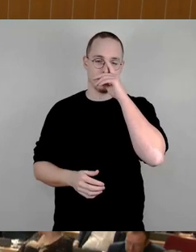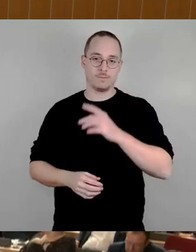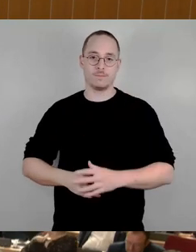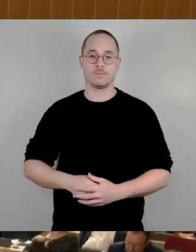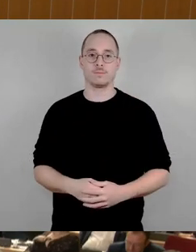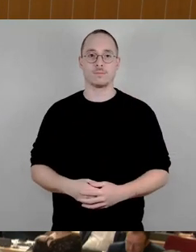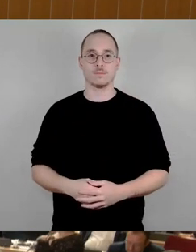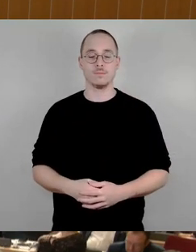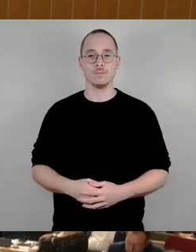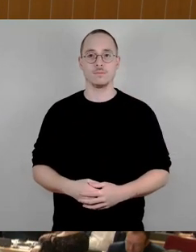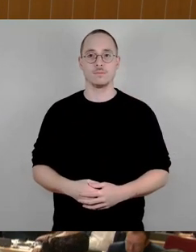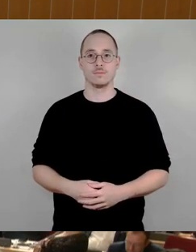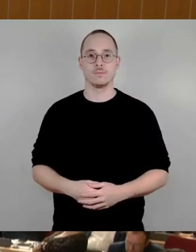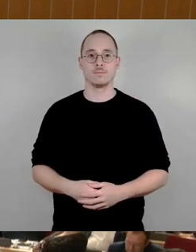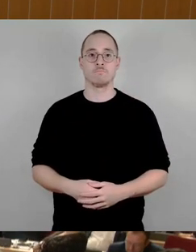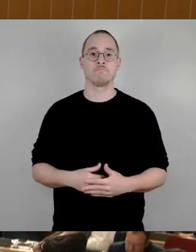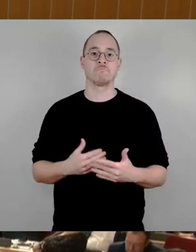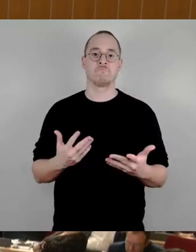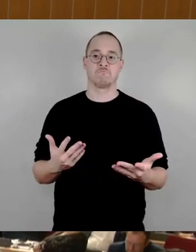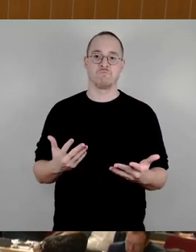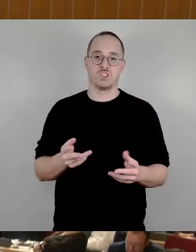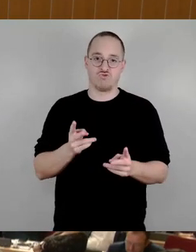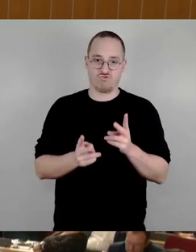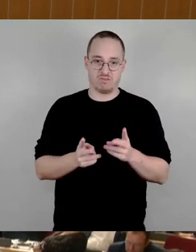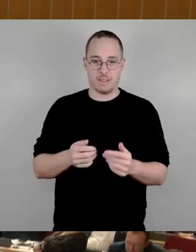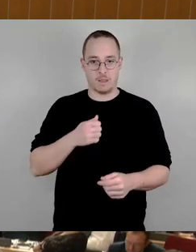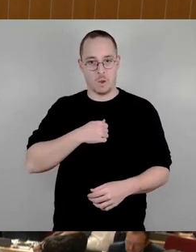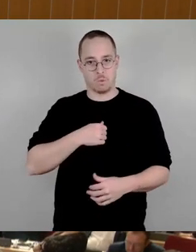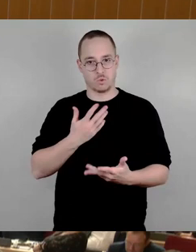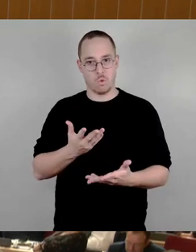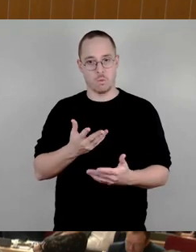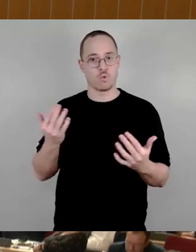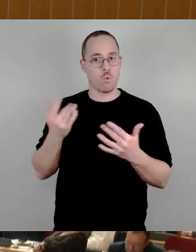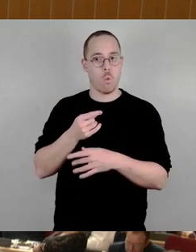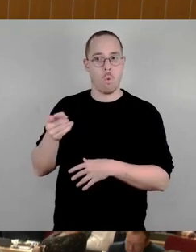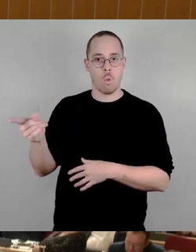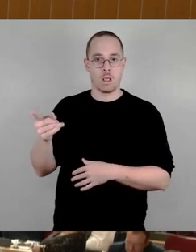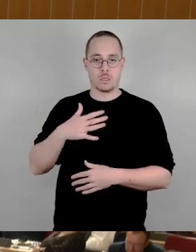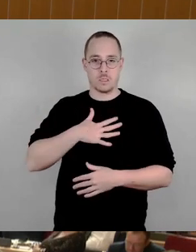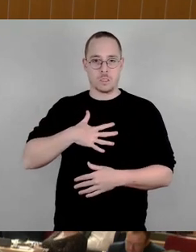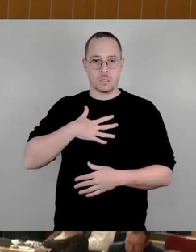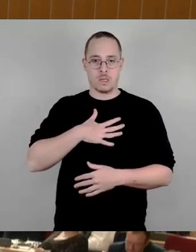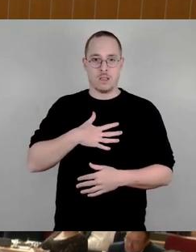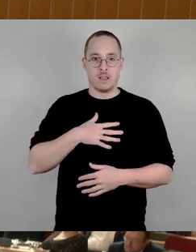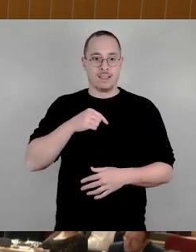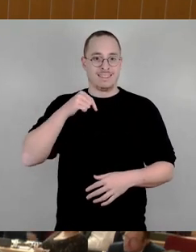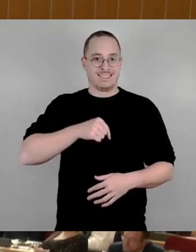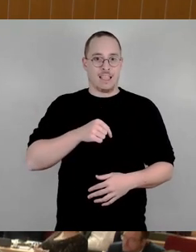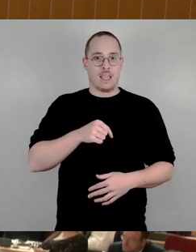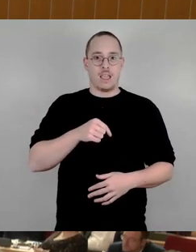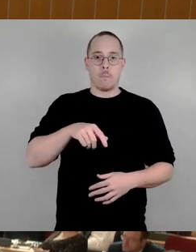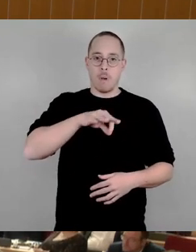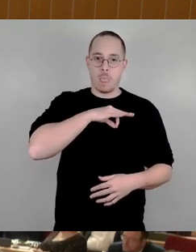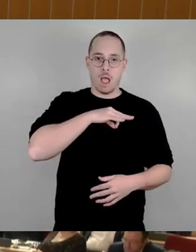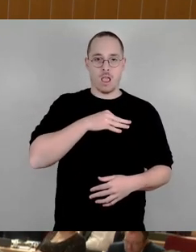Der Pirat ist traurig, die Grünen schämen sich, die Partei ist zornig. Das Ansehen der Stadt steht auf